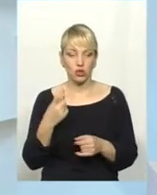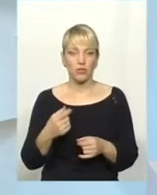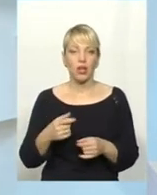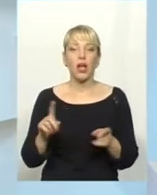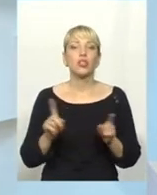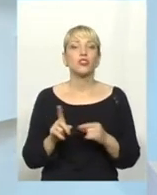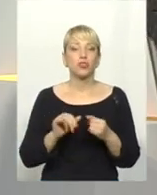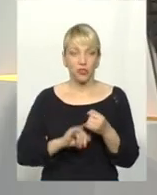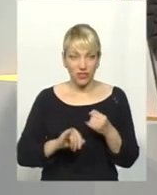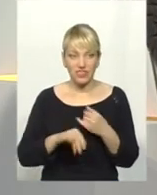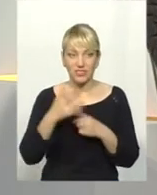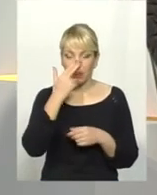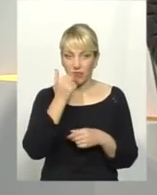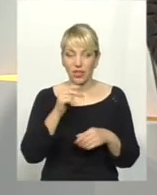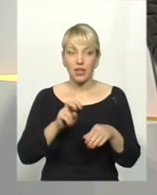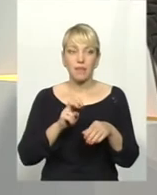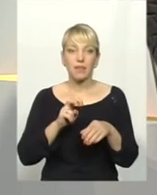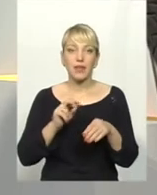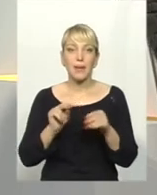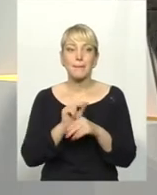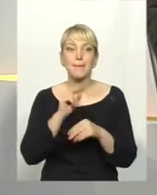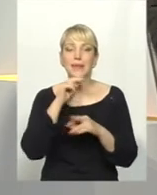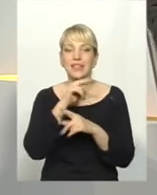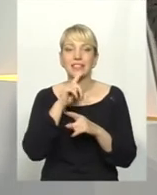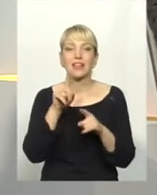призвичайлися до тих медикаментів, якими їх лікували? Ні.